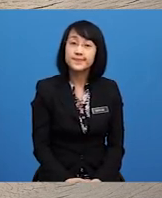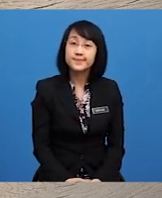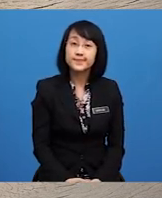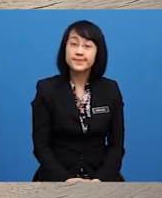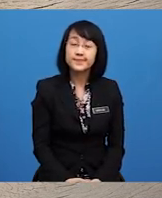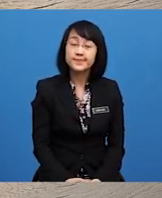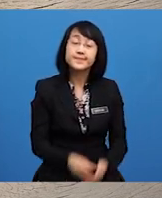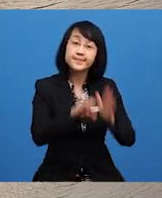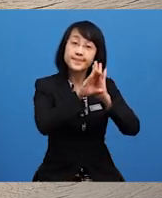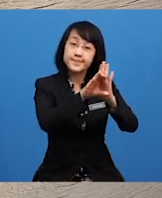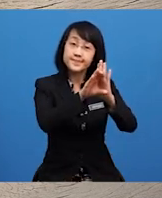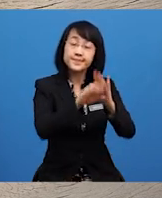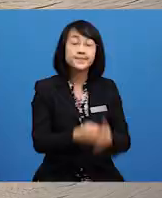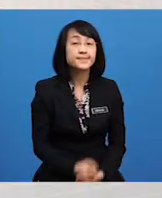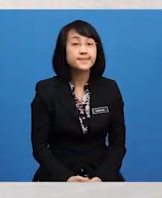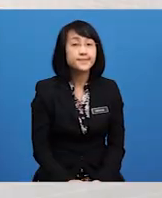Contoh